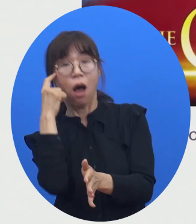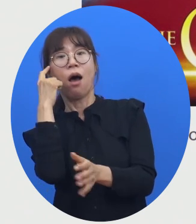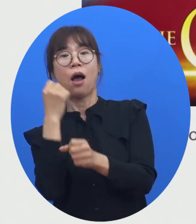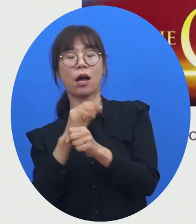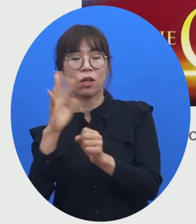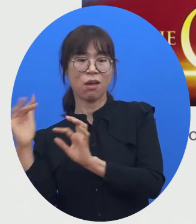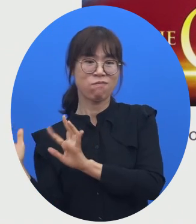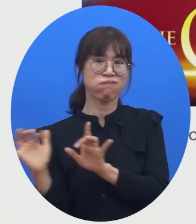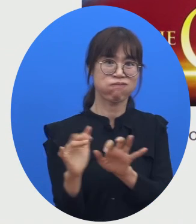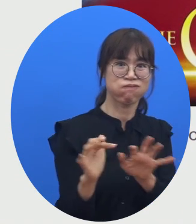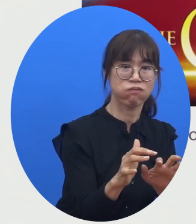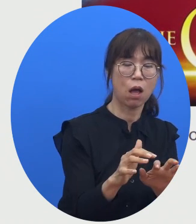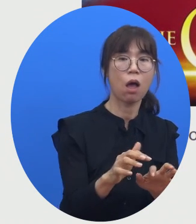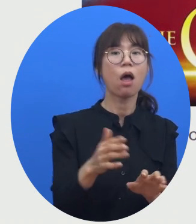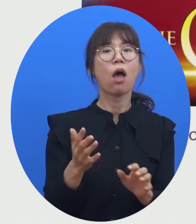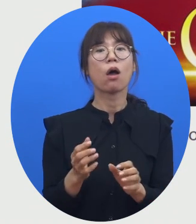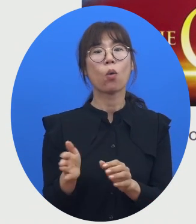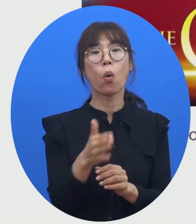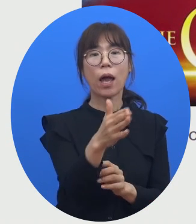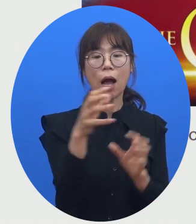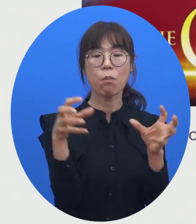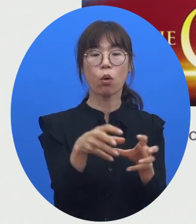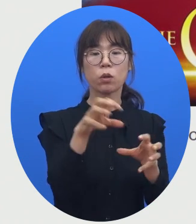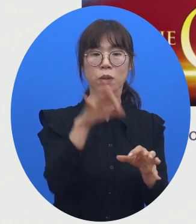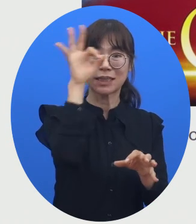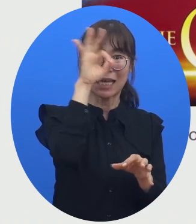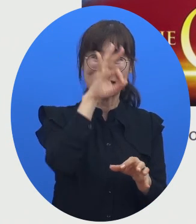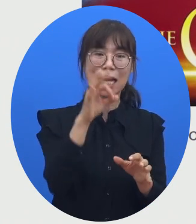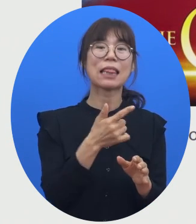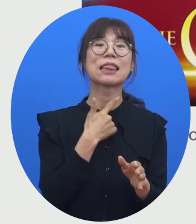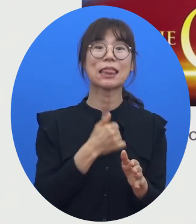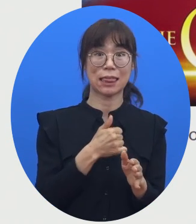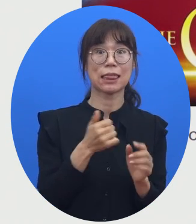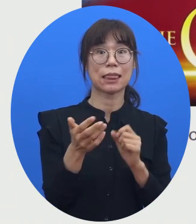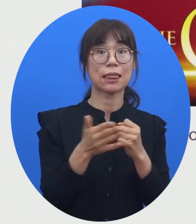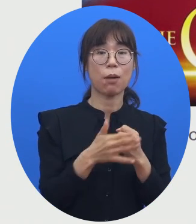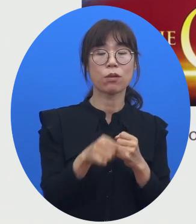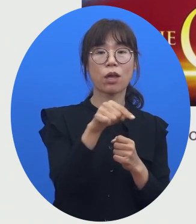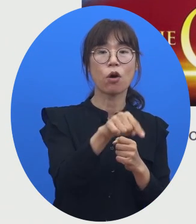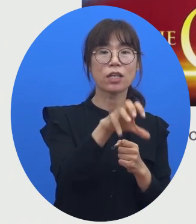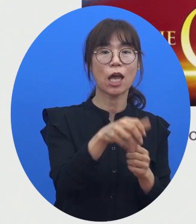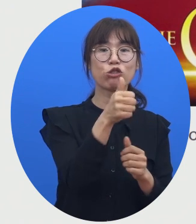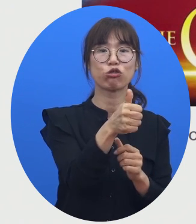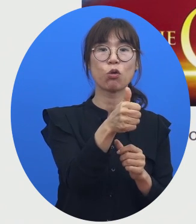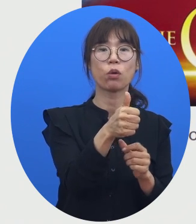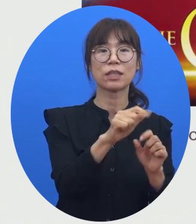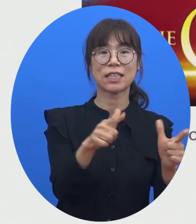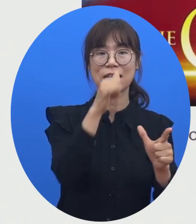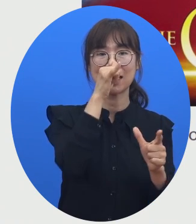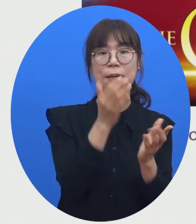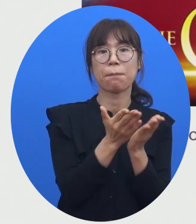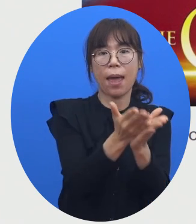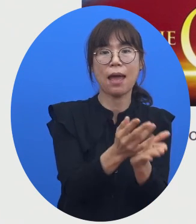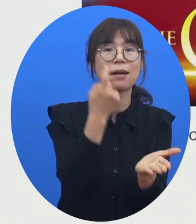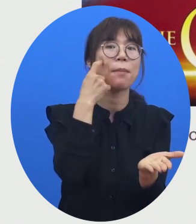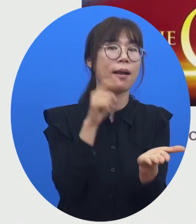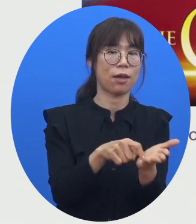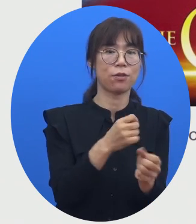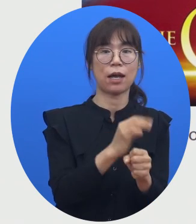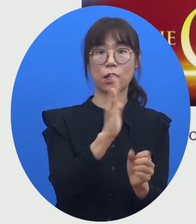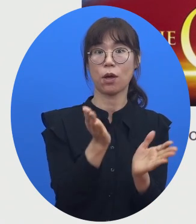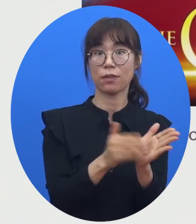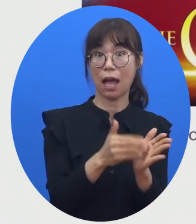장소를 찾았더니 주인공들이 있는 탐사선을 구출해냈다라는 이야기입니다. 이처럼 물속